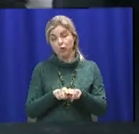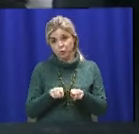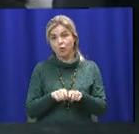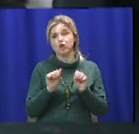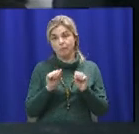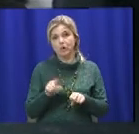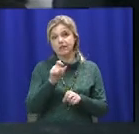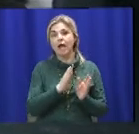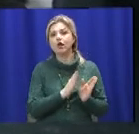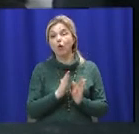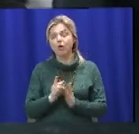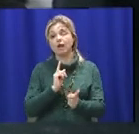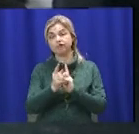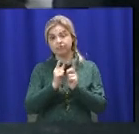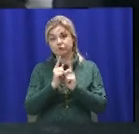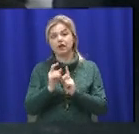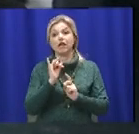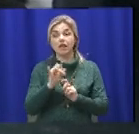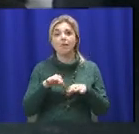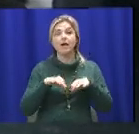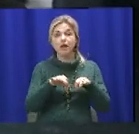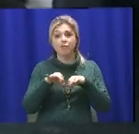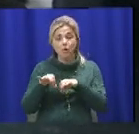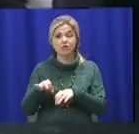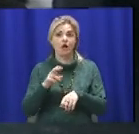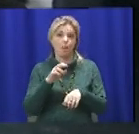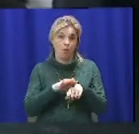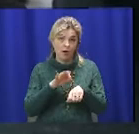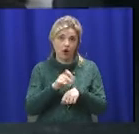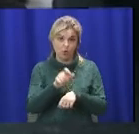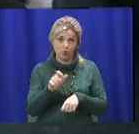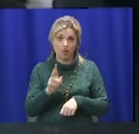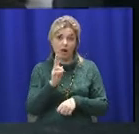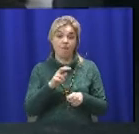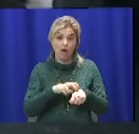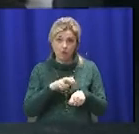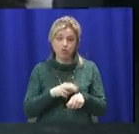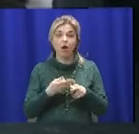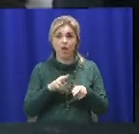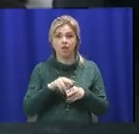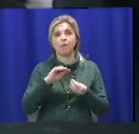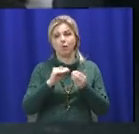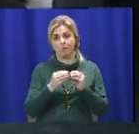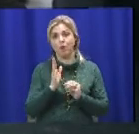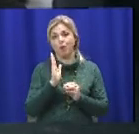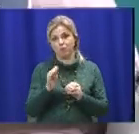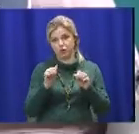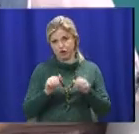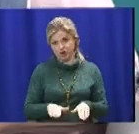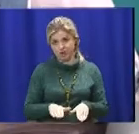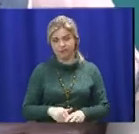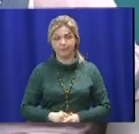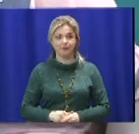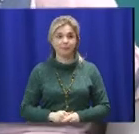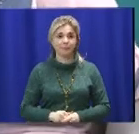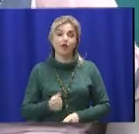счет регулярных рейсов и перевозки больных к врачу эта проблема будет решаться. Нас жаль, на